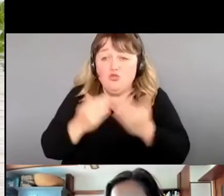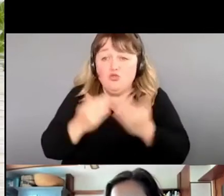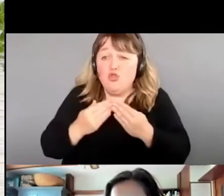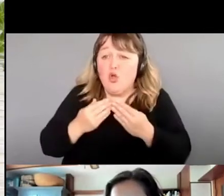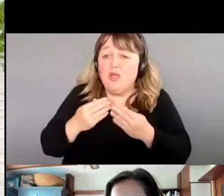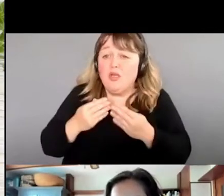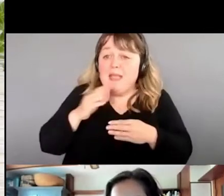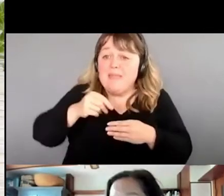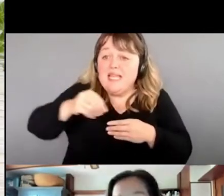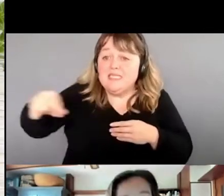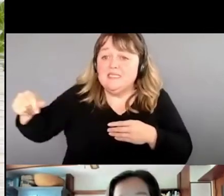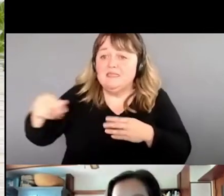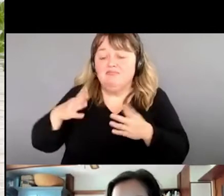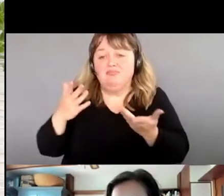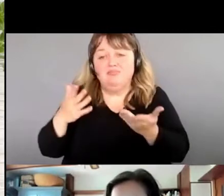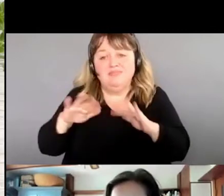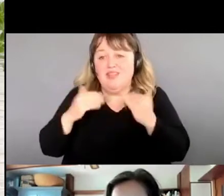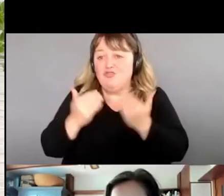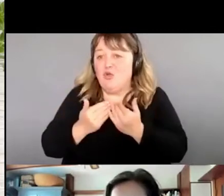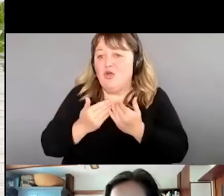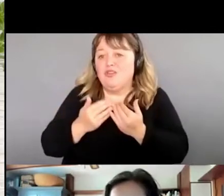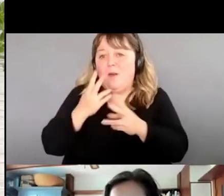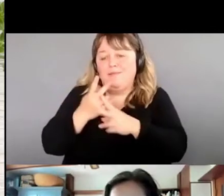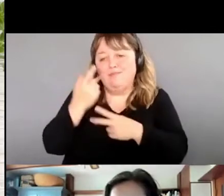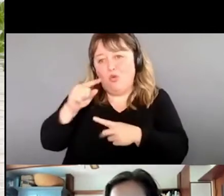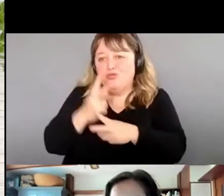fantastique. On n'est jamais mal pris.